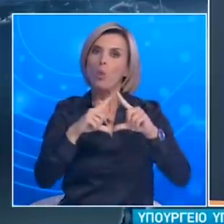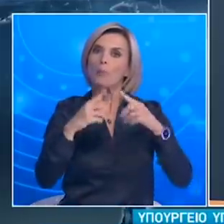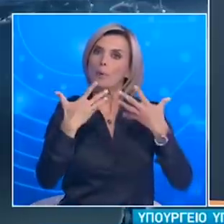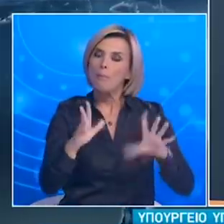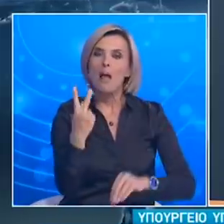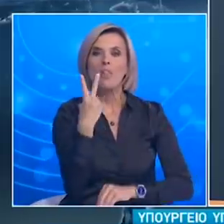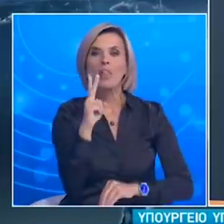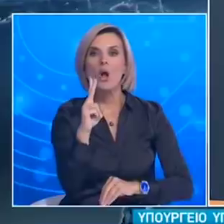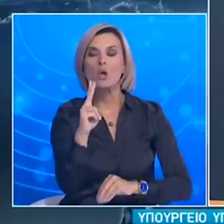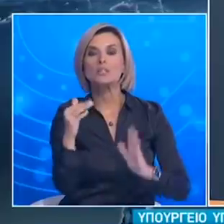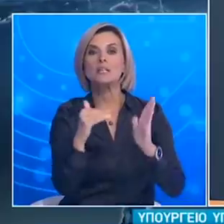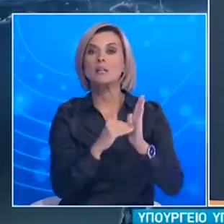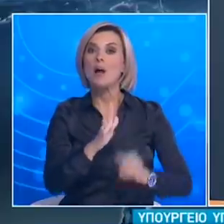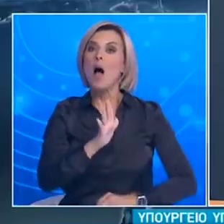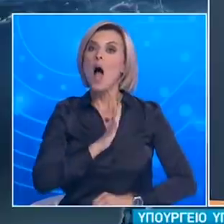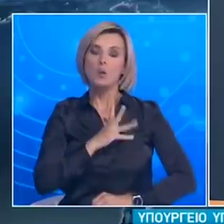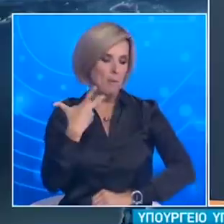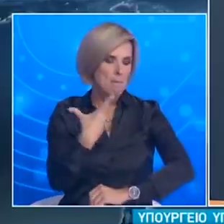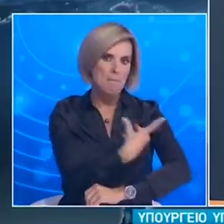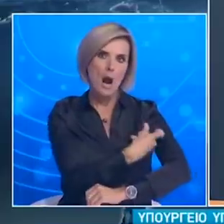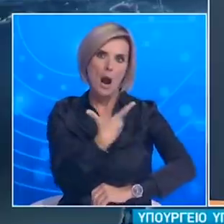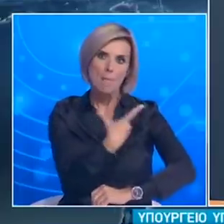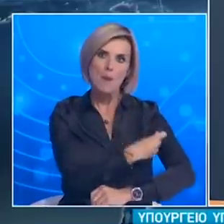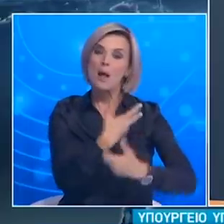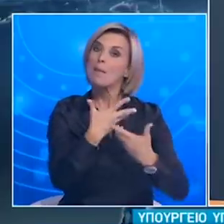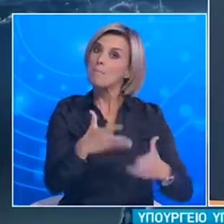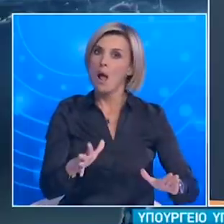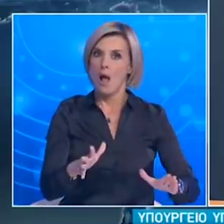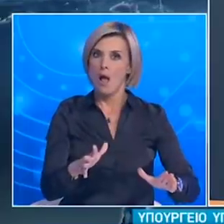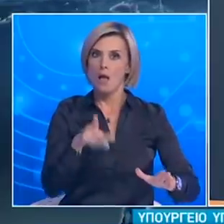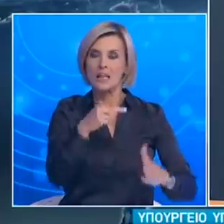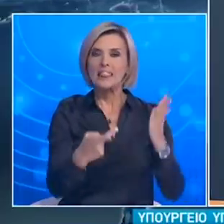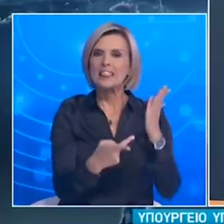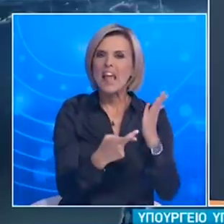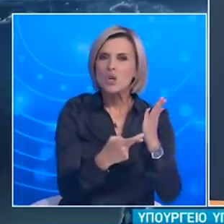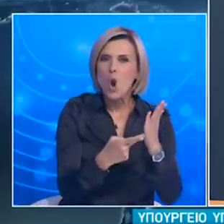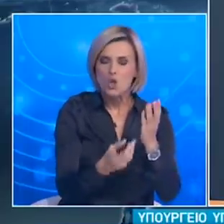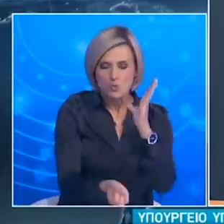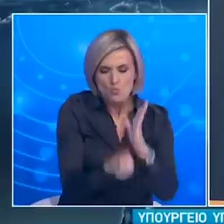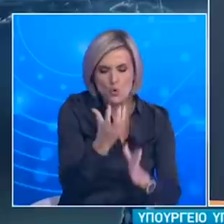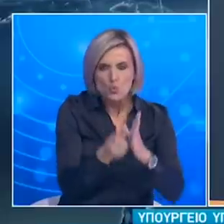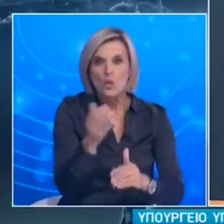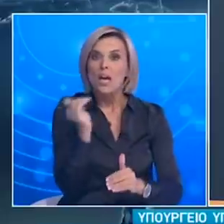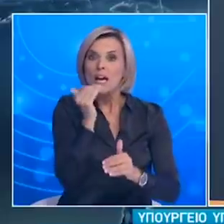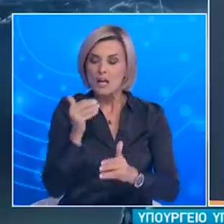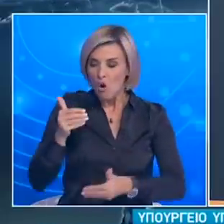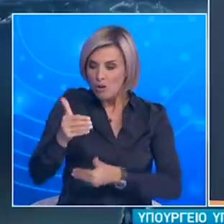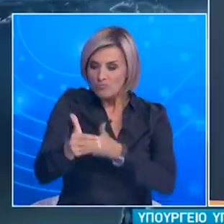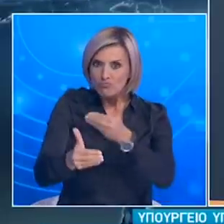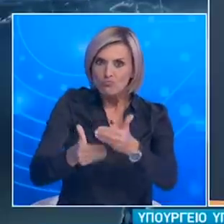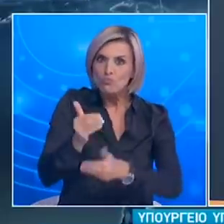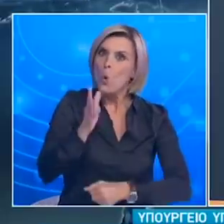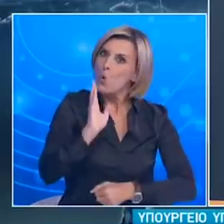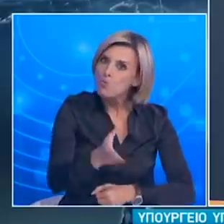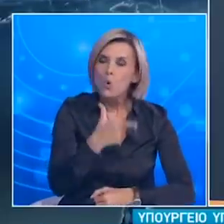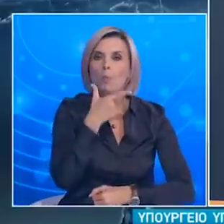συνηθισμένα εμβόλια. Τα εμβόλια είναι σχεδιασμένα εδώ και μήνες βασισμένα σε τεχνολογίες που μπορούν να επιτύχουν τη μαζική παραγωγή τους